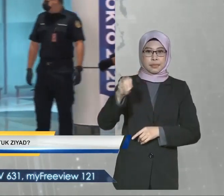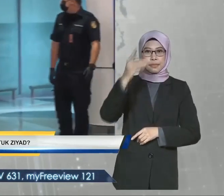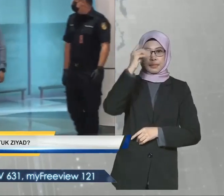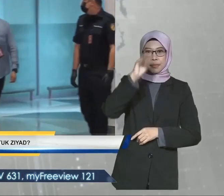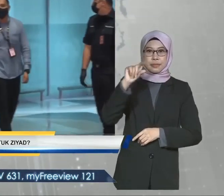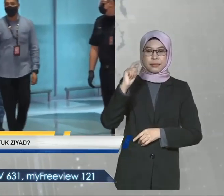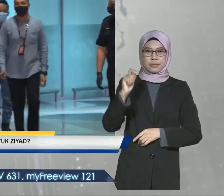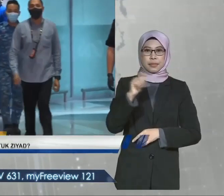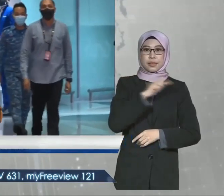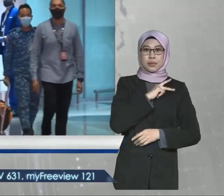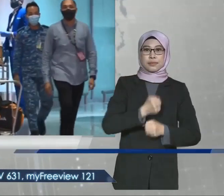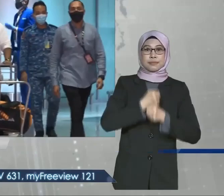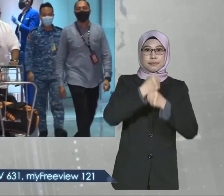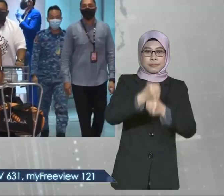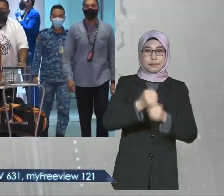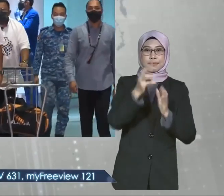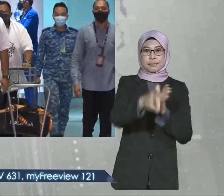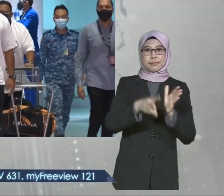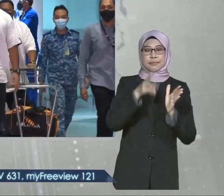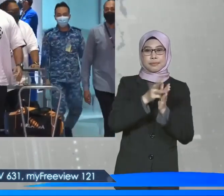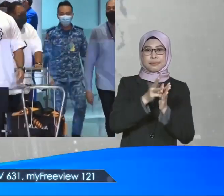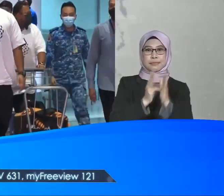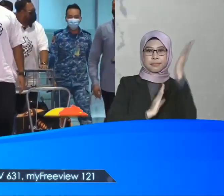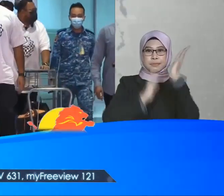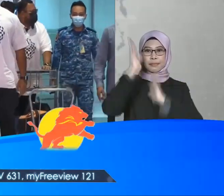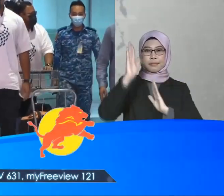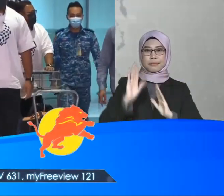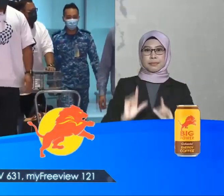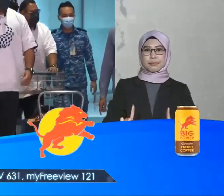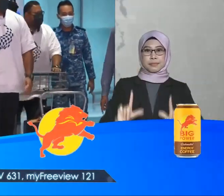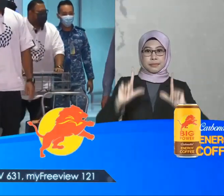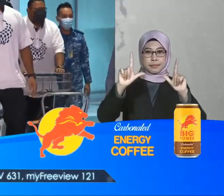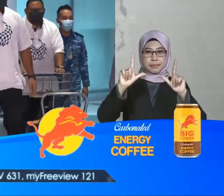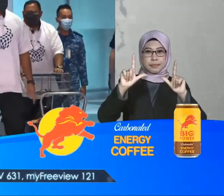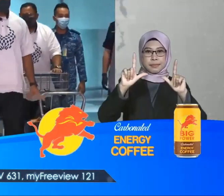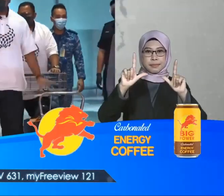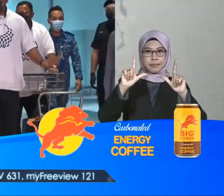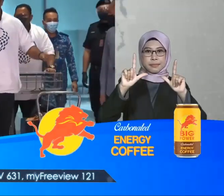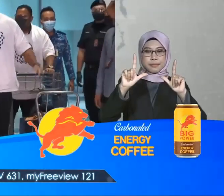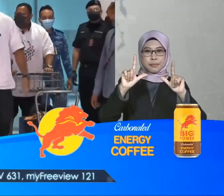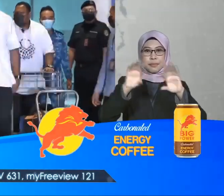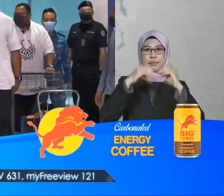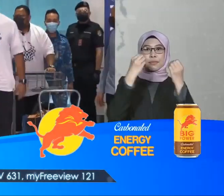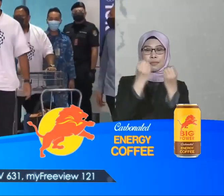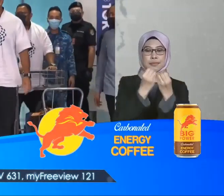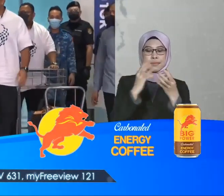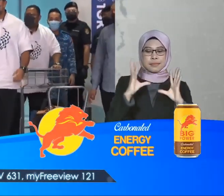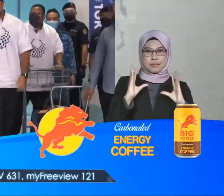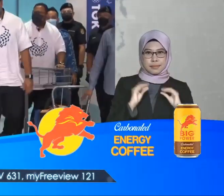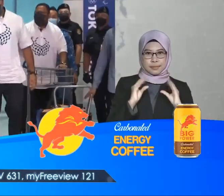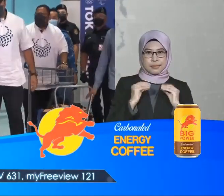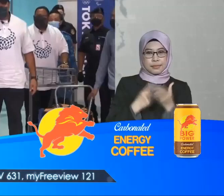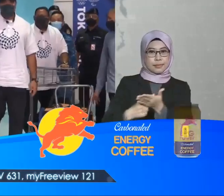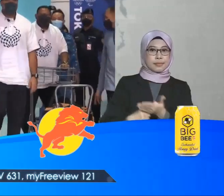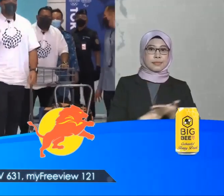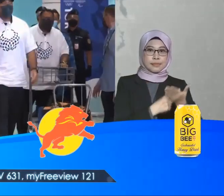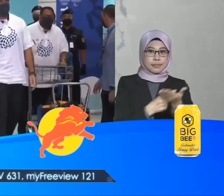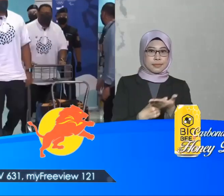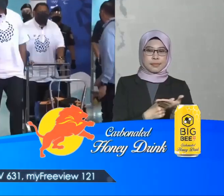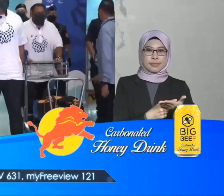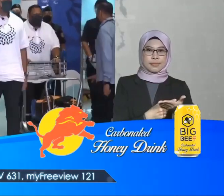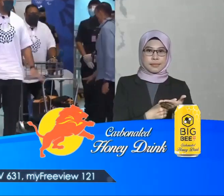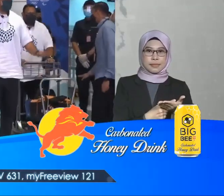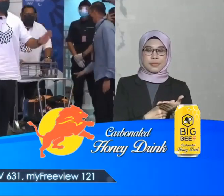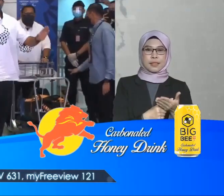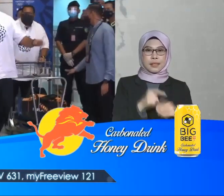Megat yang juga ketua kontijen Paralympic Malaysia ke Tokyo 2020 berkata badan induk itu akan bermesyuarat bagi membincangkan perkara